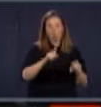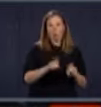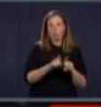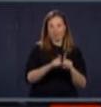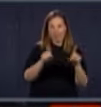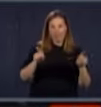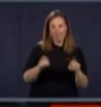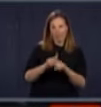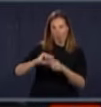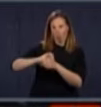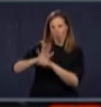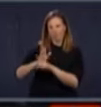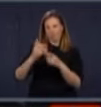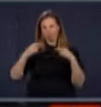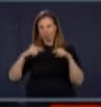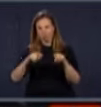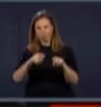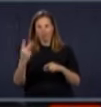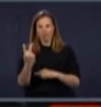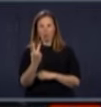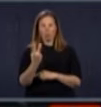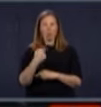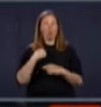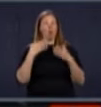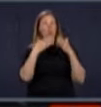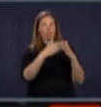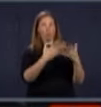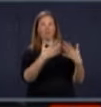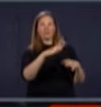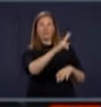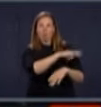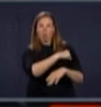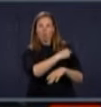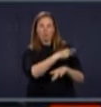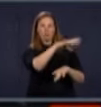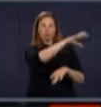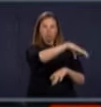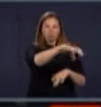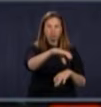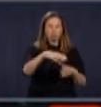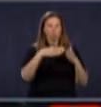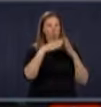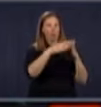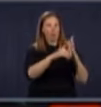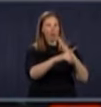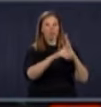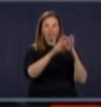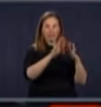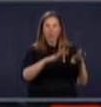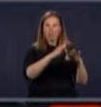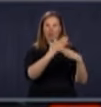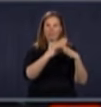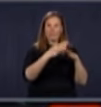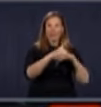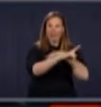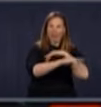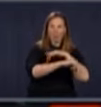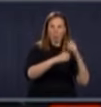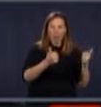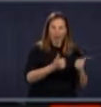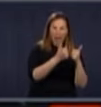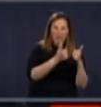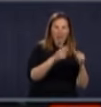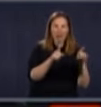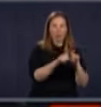a demandé aux établissements, c'est de s'assurer, évidemment, qu'ils aient le personnel, qu'ils aient les plateaux techniques, dont,